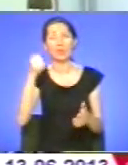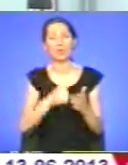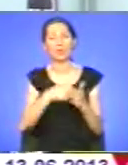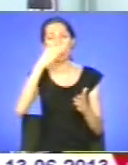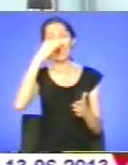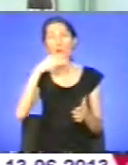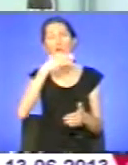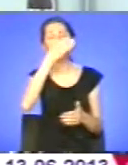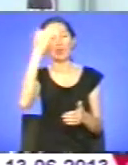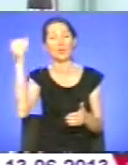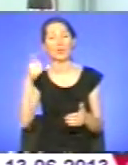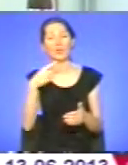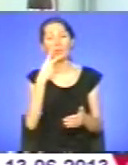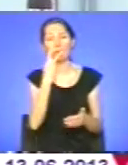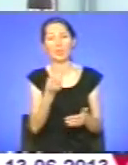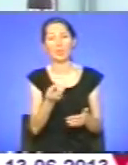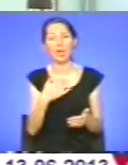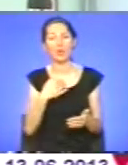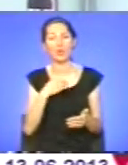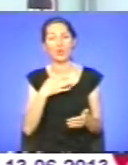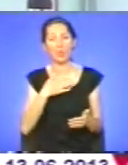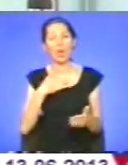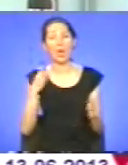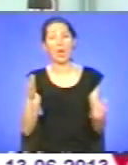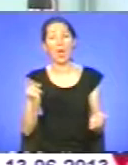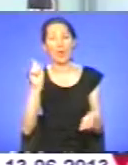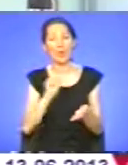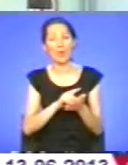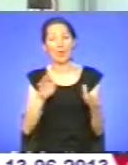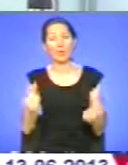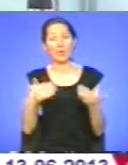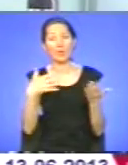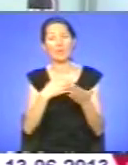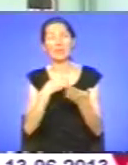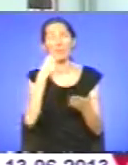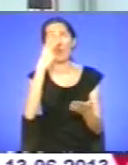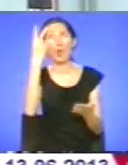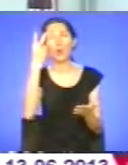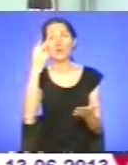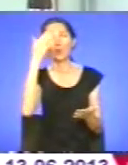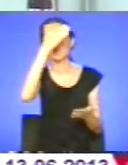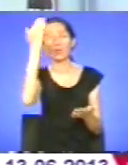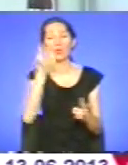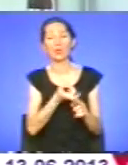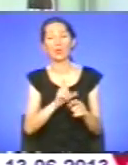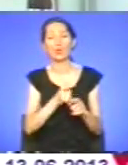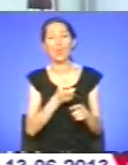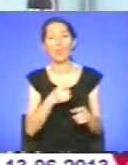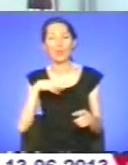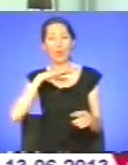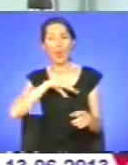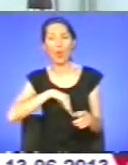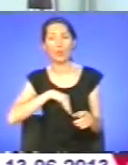Небесного. Він вказав нам, що ми повинні піднімати свій погляд до неба, до цього більш духовного, і тим